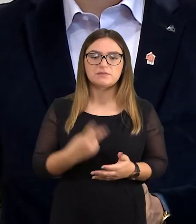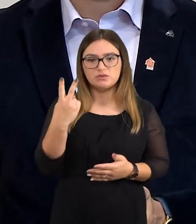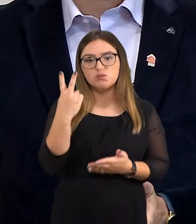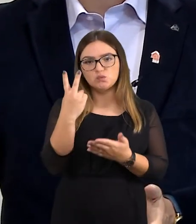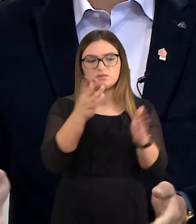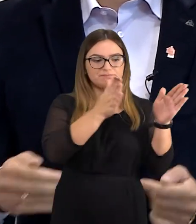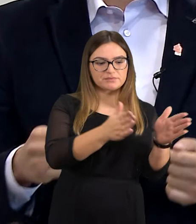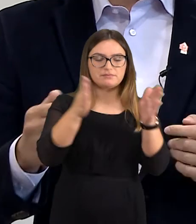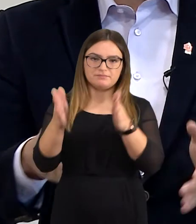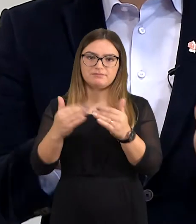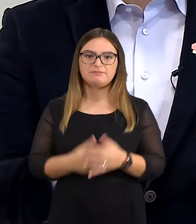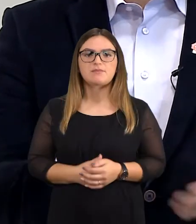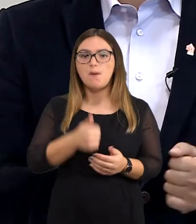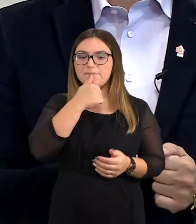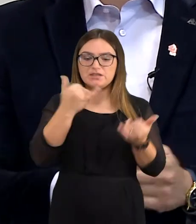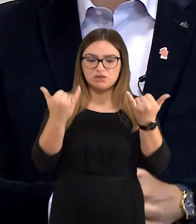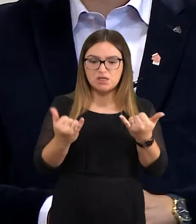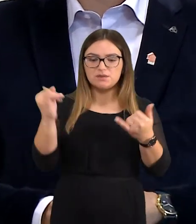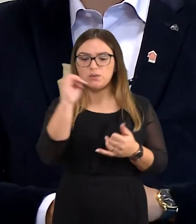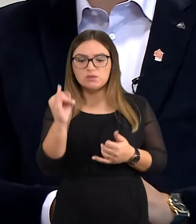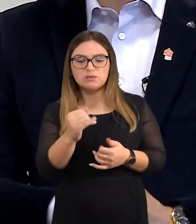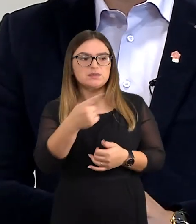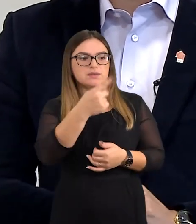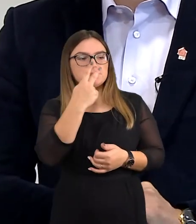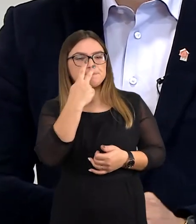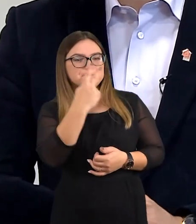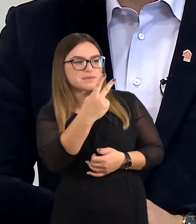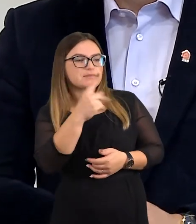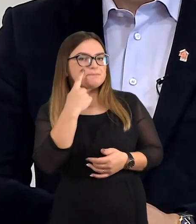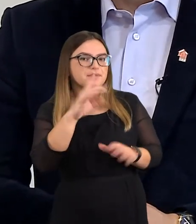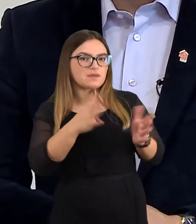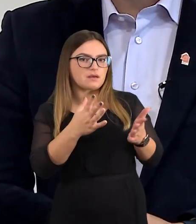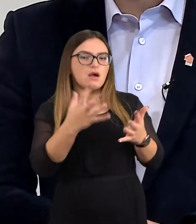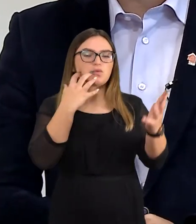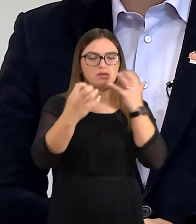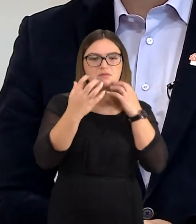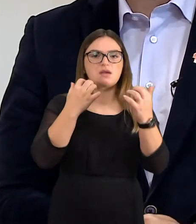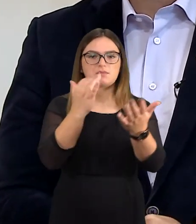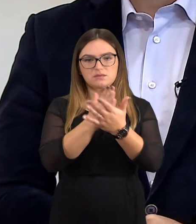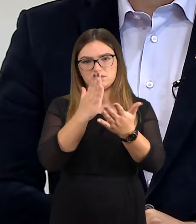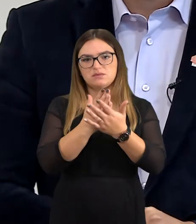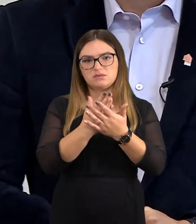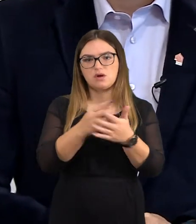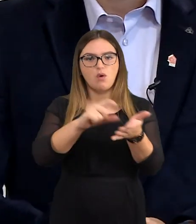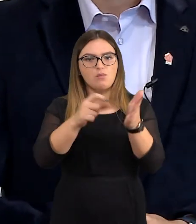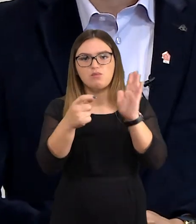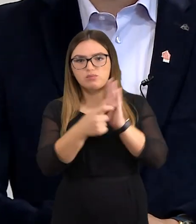ciklai. Šiai dienai Rudenis parodė, kad susidomėjimas yra.